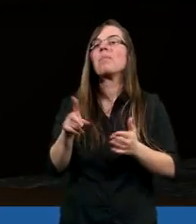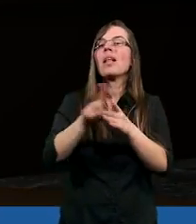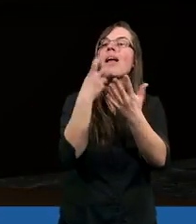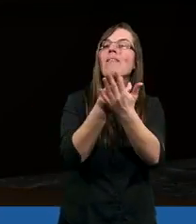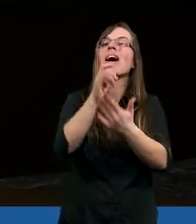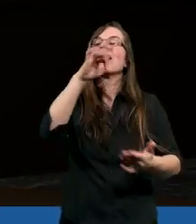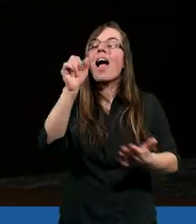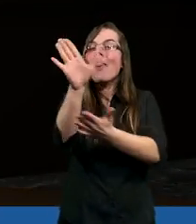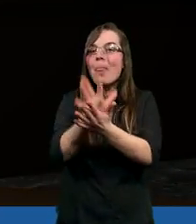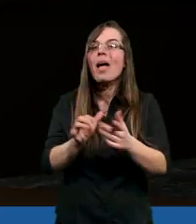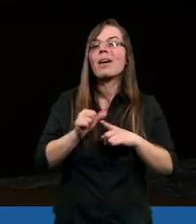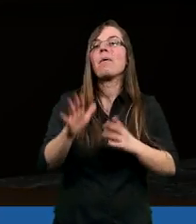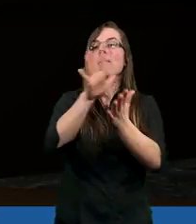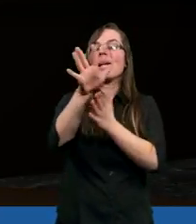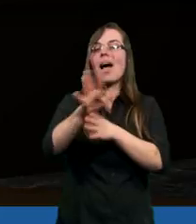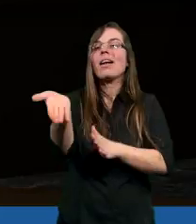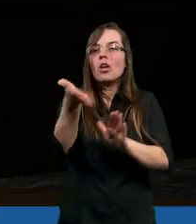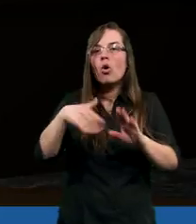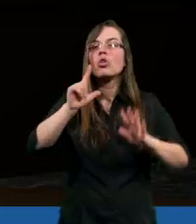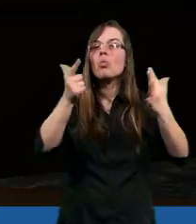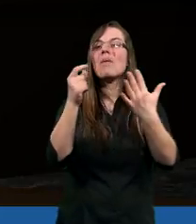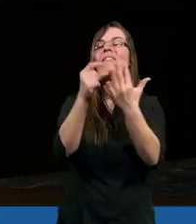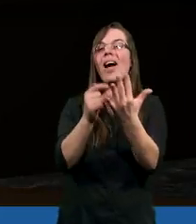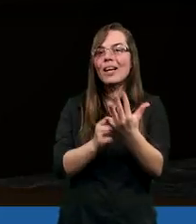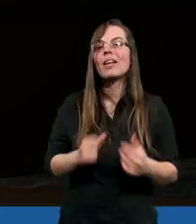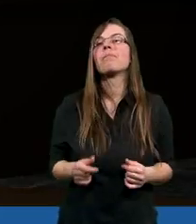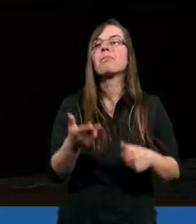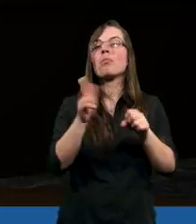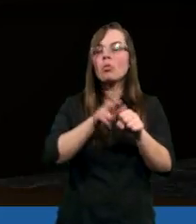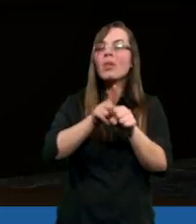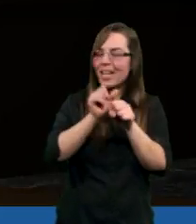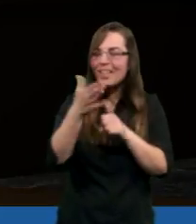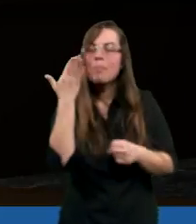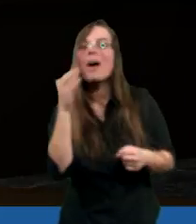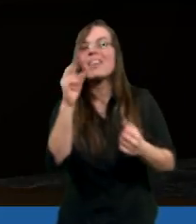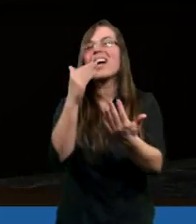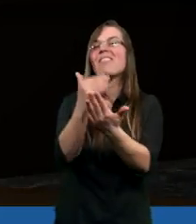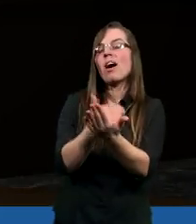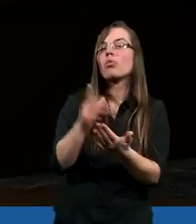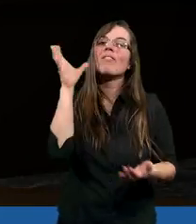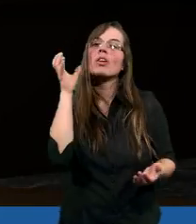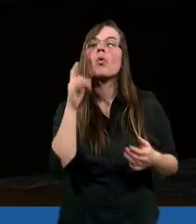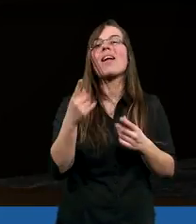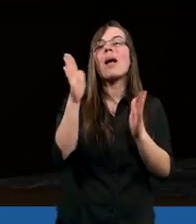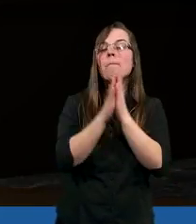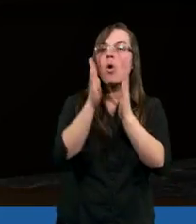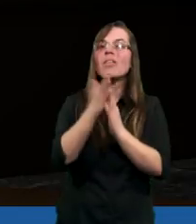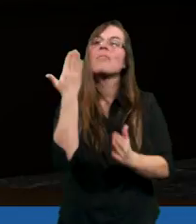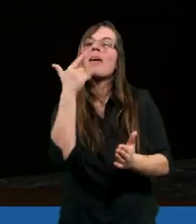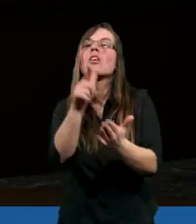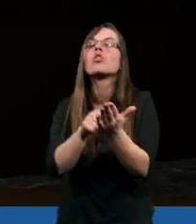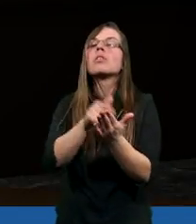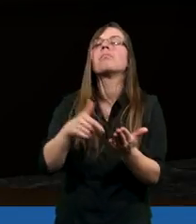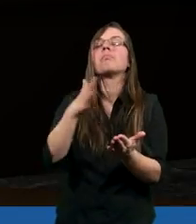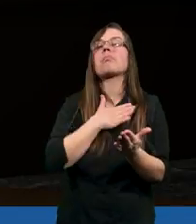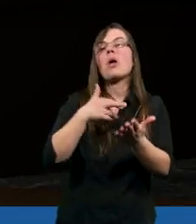w Ewangelii Jana, piętnasty rozdział i siódmy werset, który też jest takim trochę warunkiem wysłuchania modlitw, bo my bardzo często